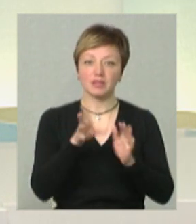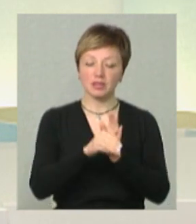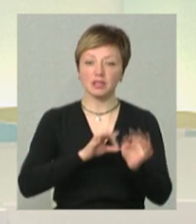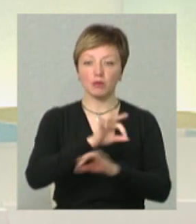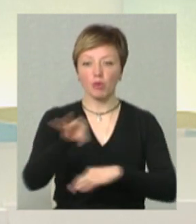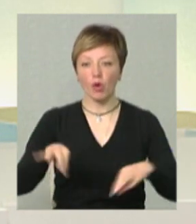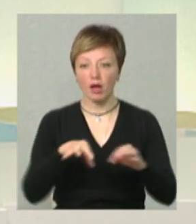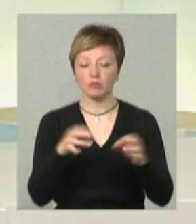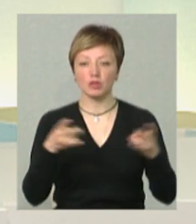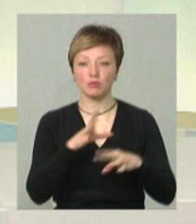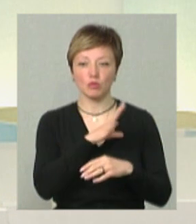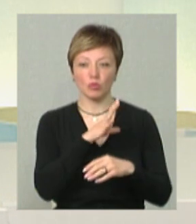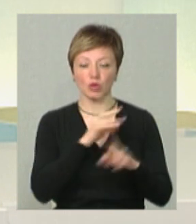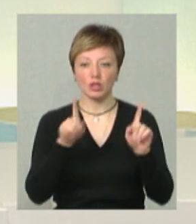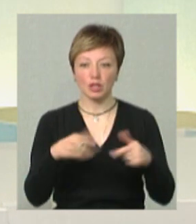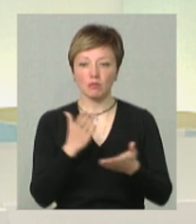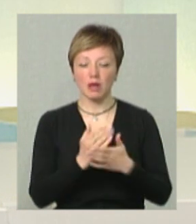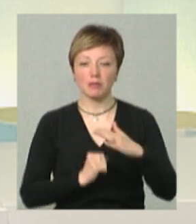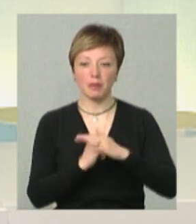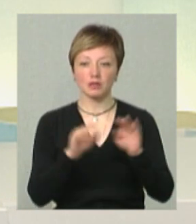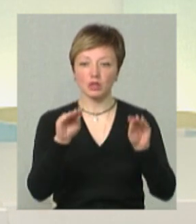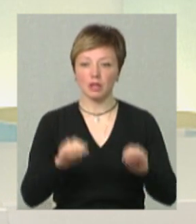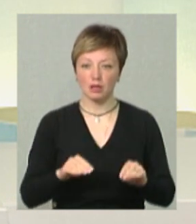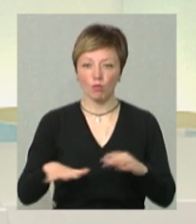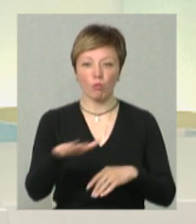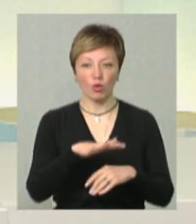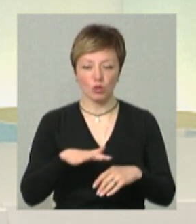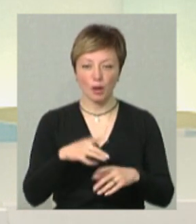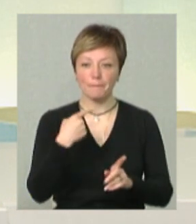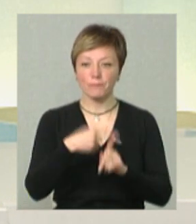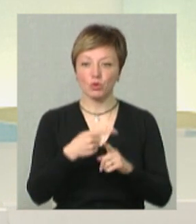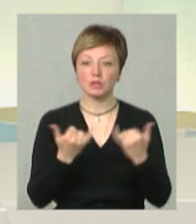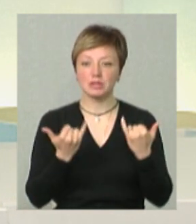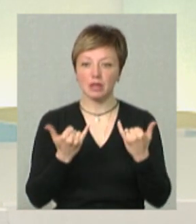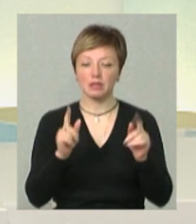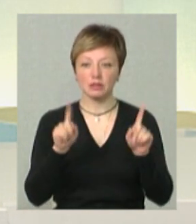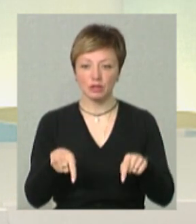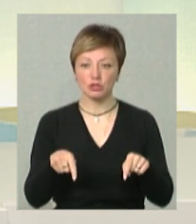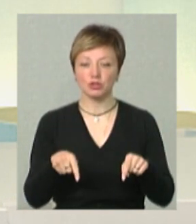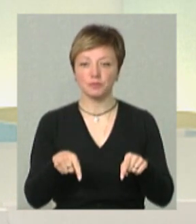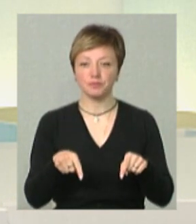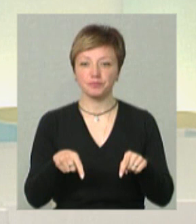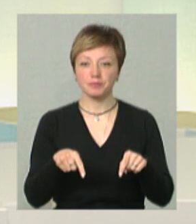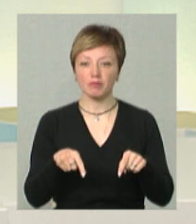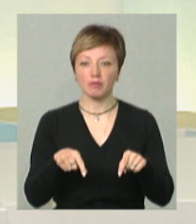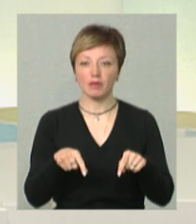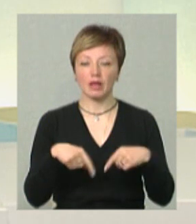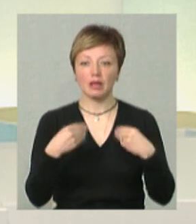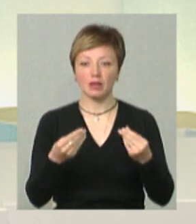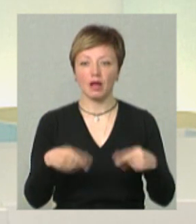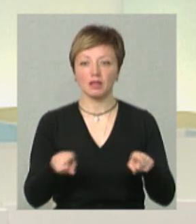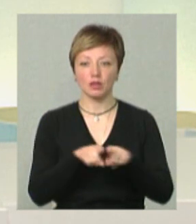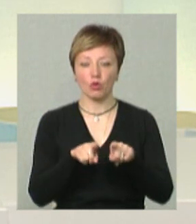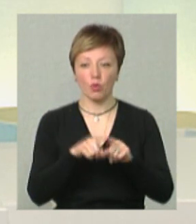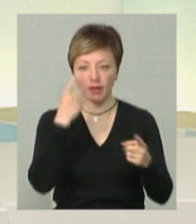проєктів і під них потрібно було теж мати базу даних площ. Плюс зараз ми теж надали таку